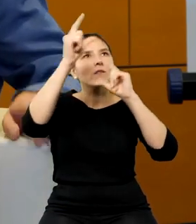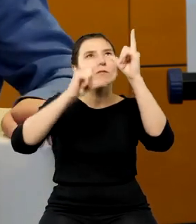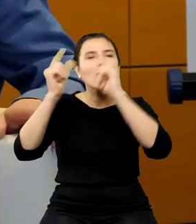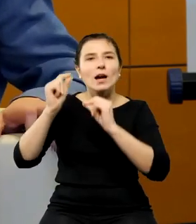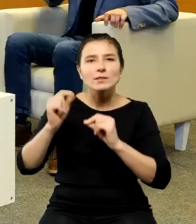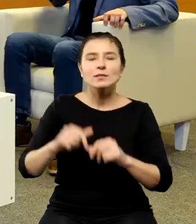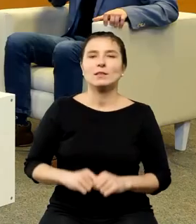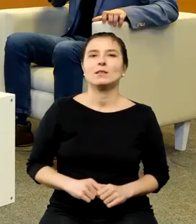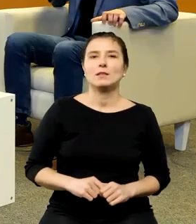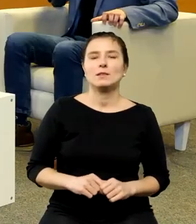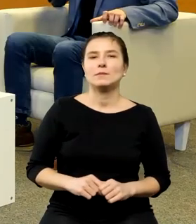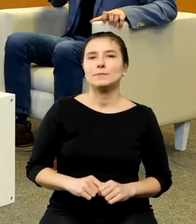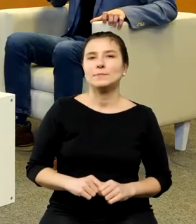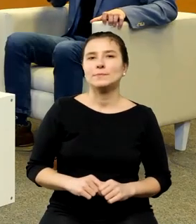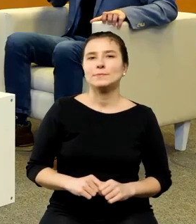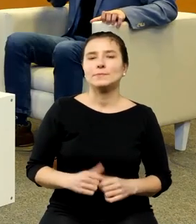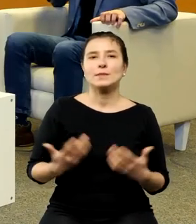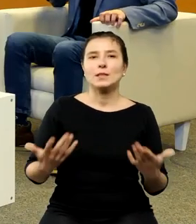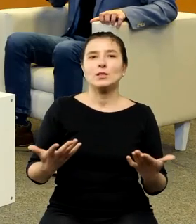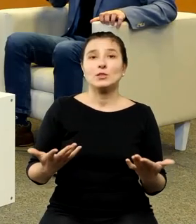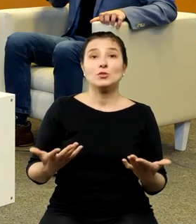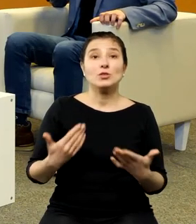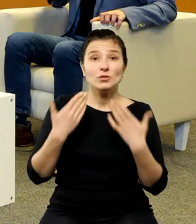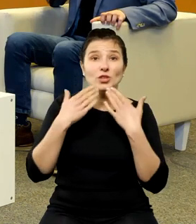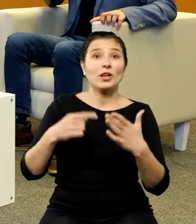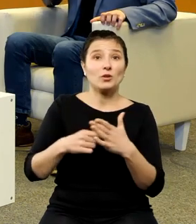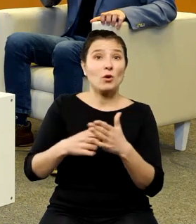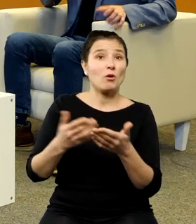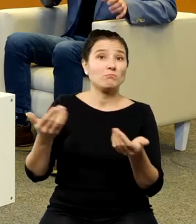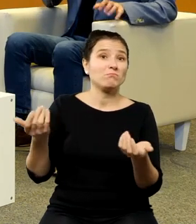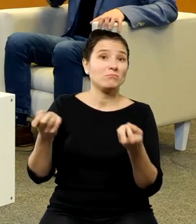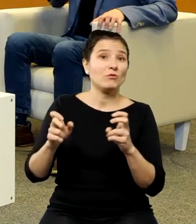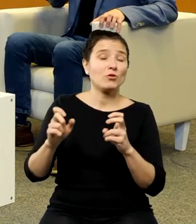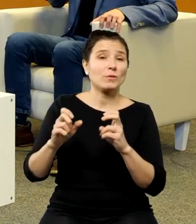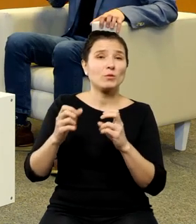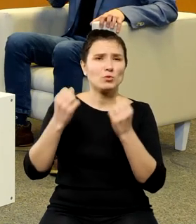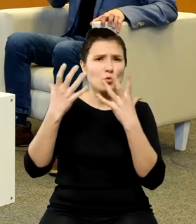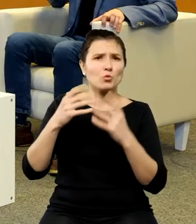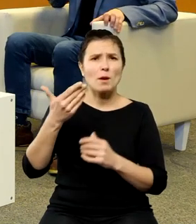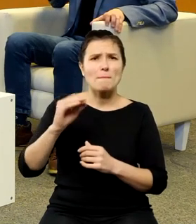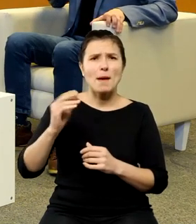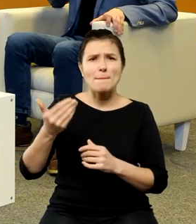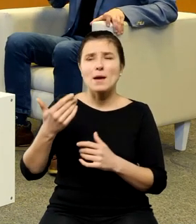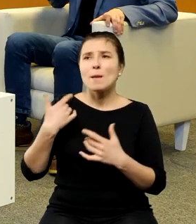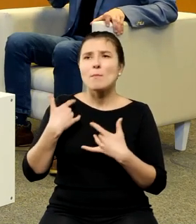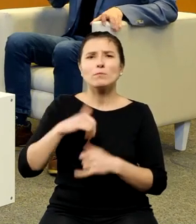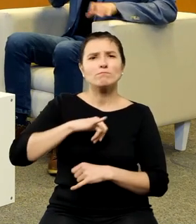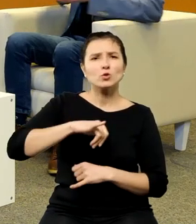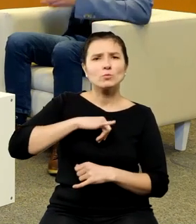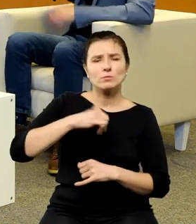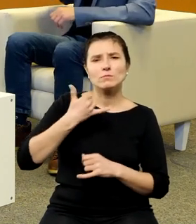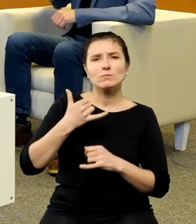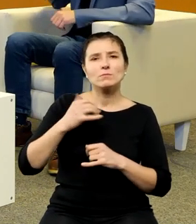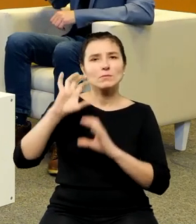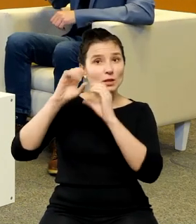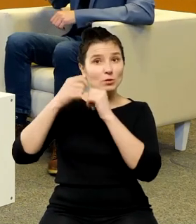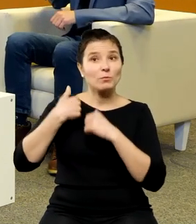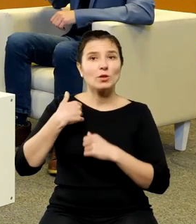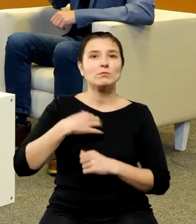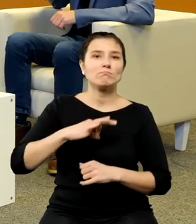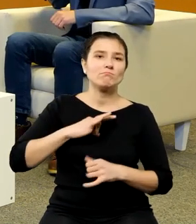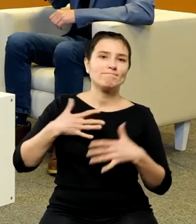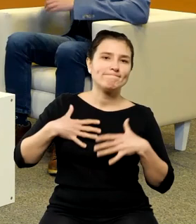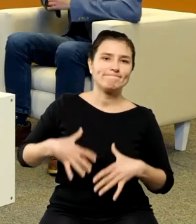wytwarza takiej swojej kultury memicznej ludzi którzy się jakoś przez utożsamienie z astronomią identyfikują może to jest jakieś zadanie